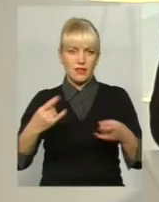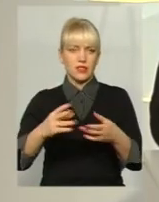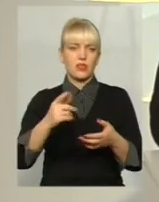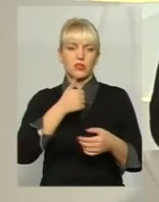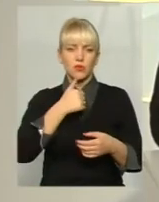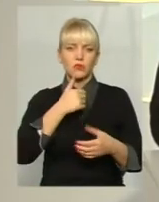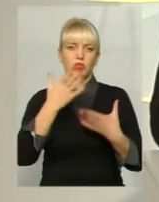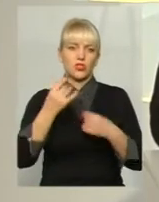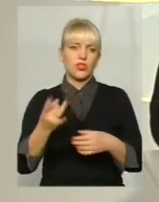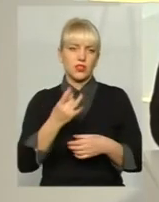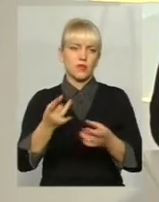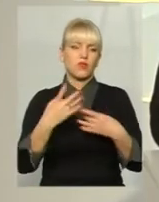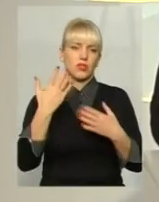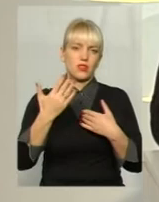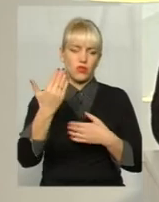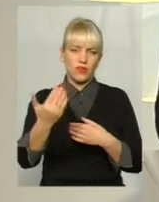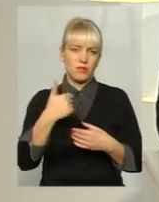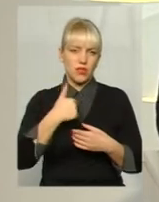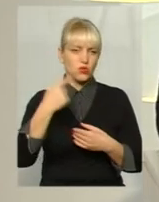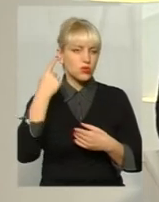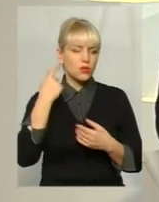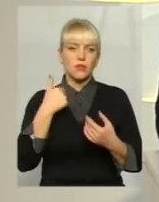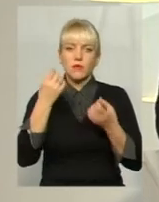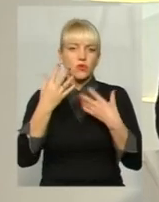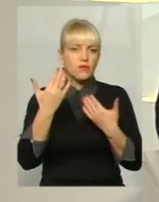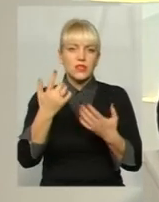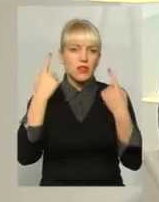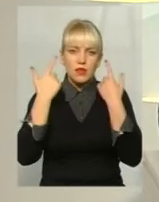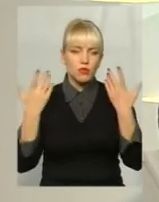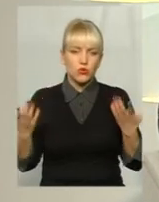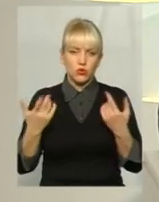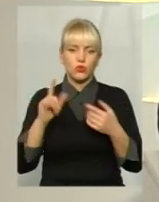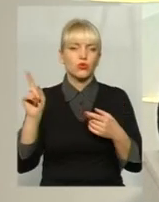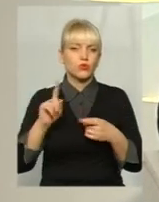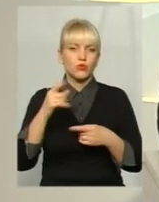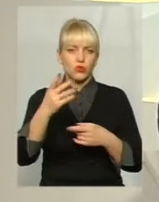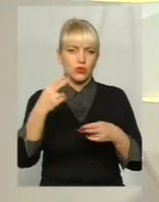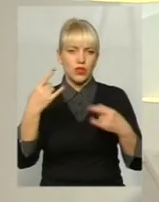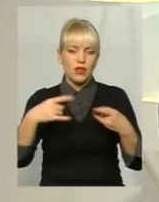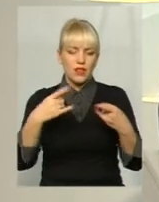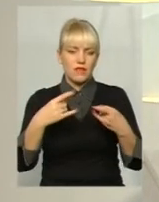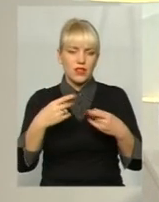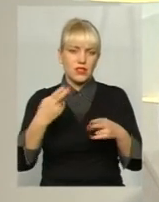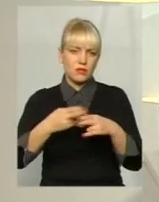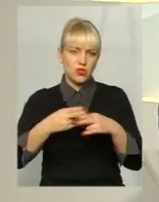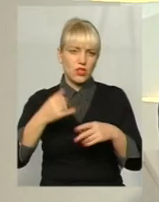пояснити, якщо ви ще нас чуєте. Ми просто вас не почули в студії, тому що фонить ваш телевізор, який ви дивитесь, нас